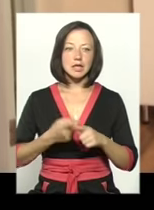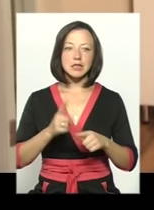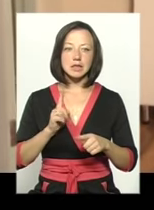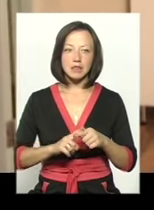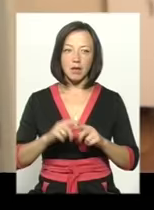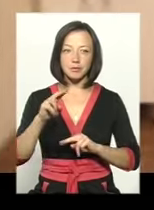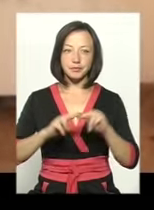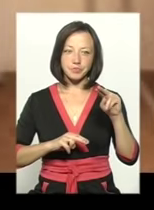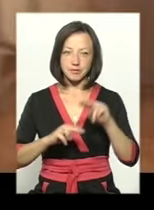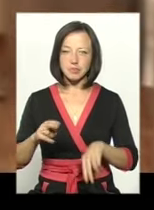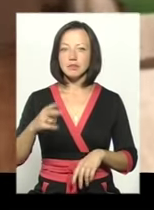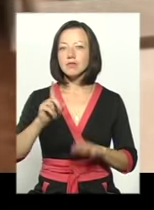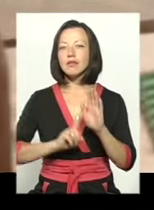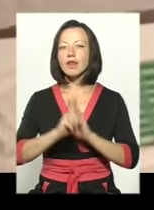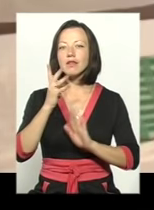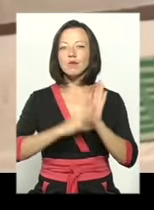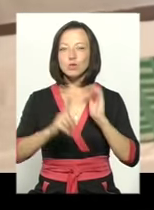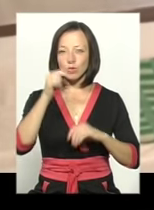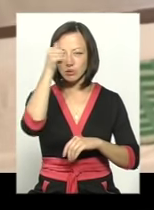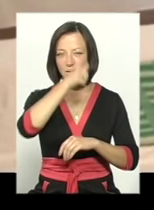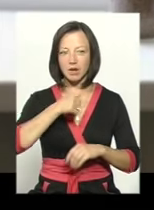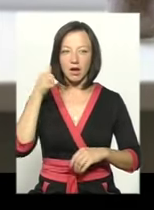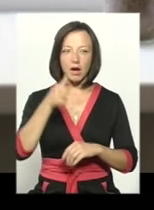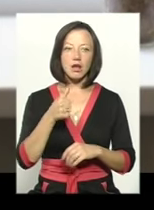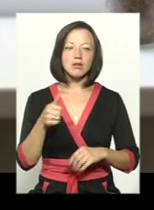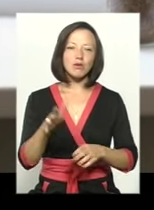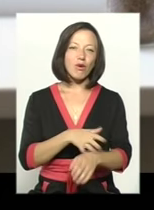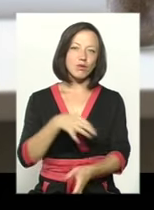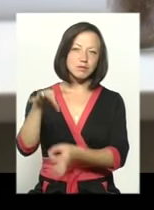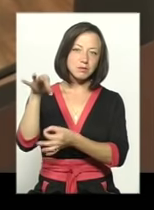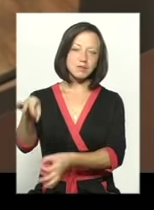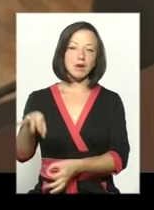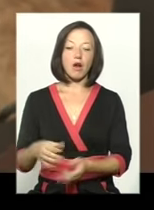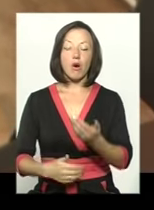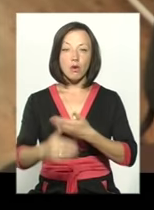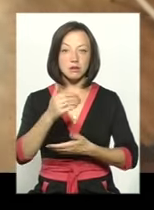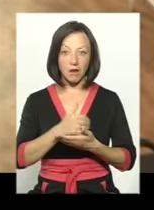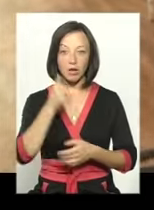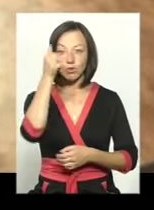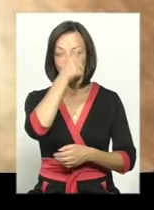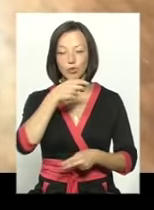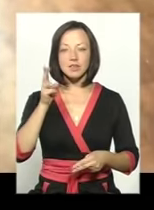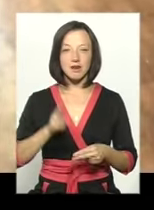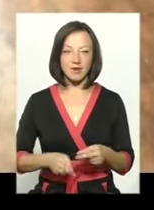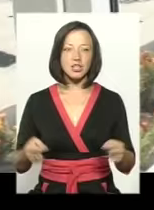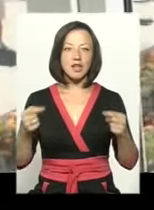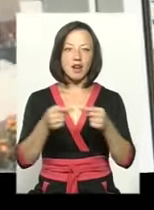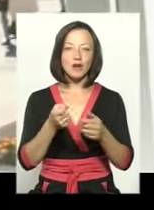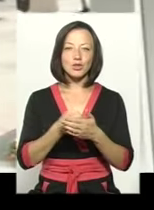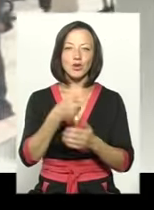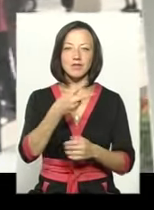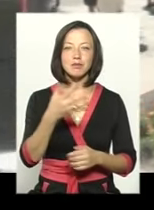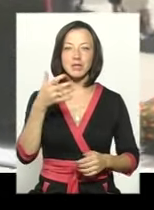у рік проголошення незалежності. Далі довго нікому не було до нього діла, а впродовж останнього року завершили. Якраз до 25